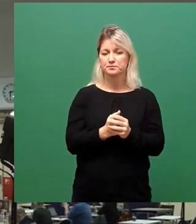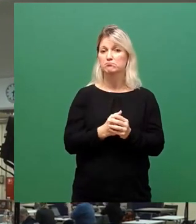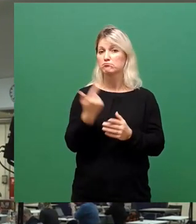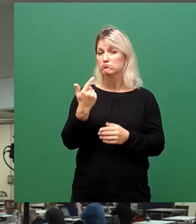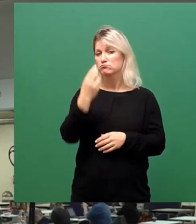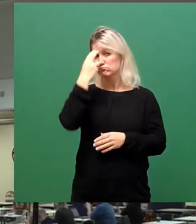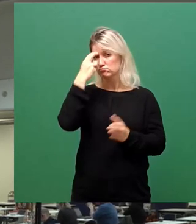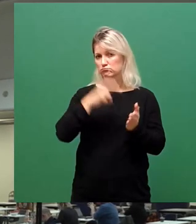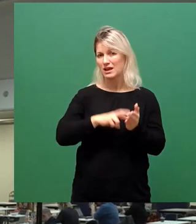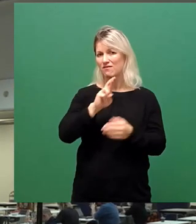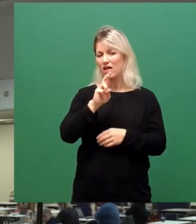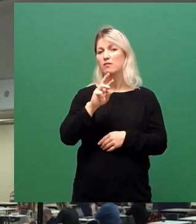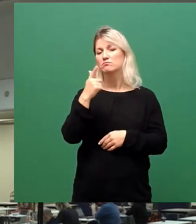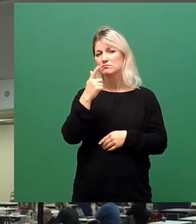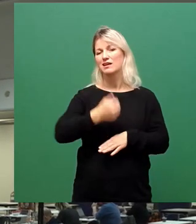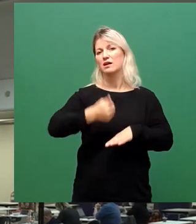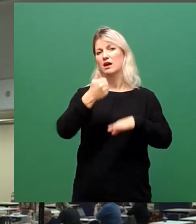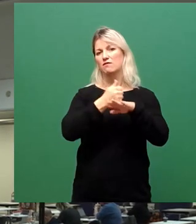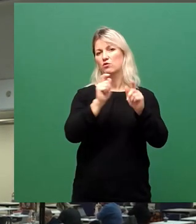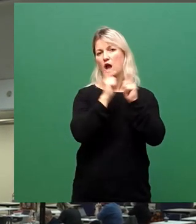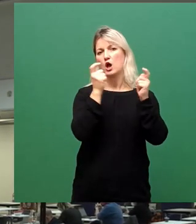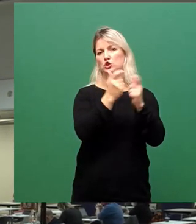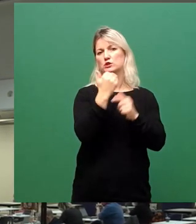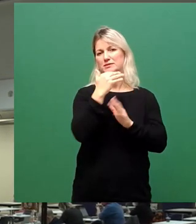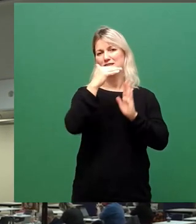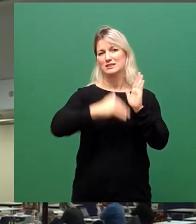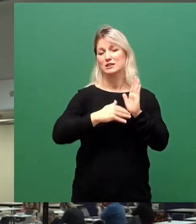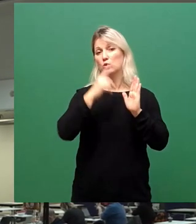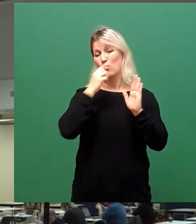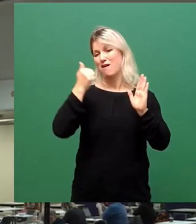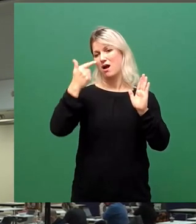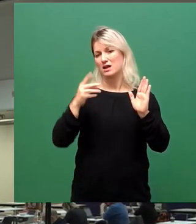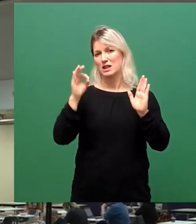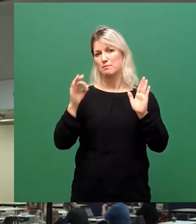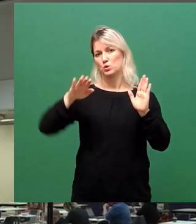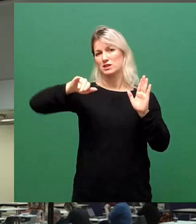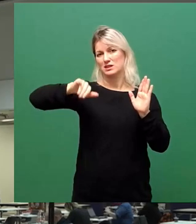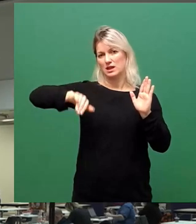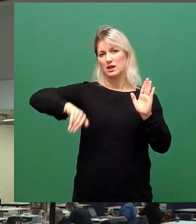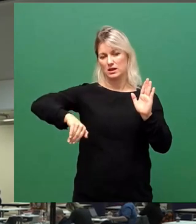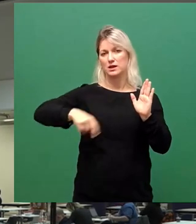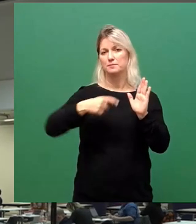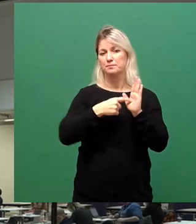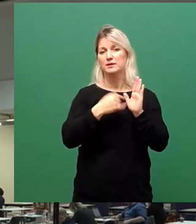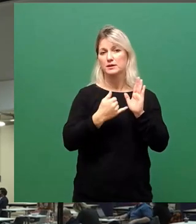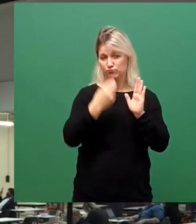Ausschussbericht. Wie gesagt, jetzt ausgenommen den Einzelpunkten, die wir schon behandelt haben, den bitte ich jetzt um das Stimmzeichen.